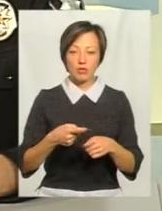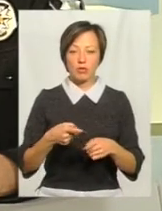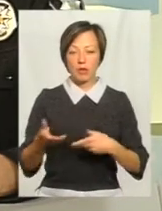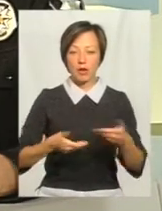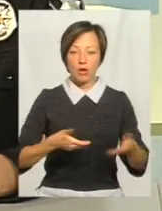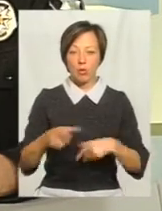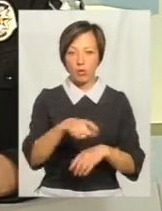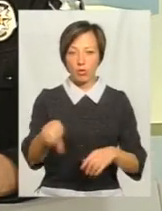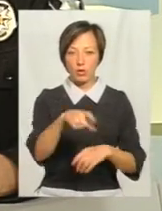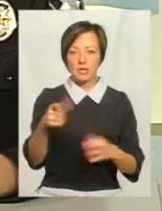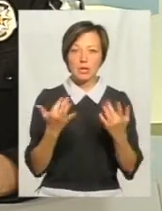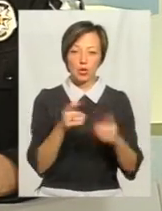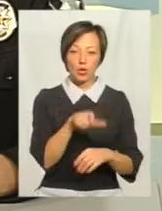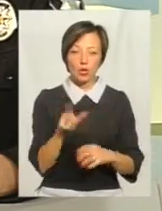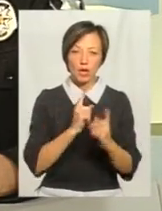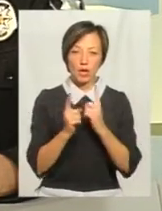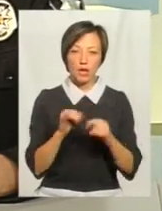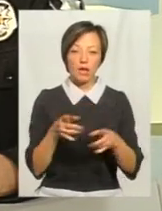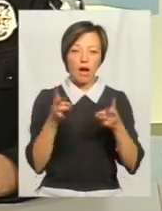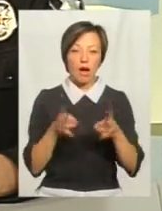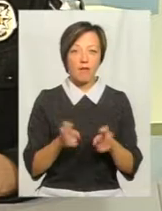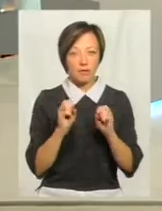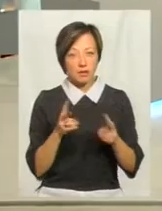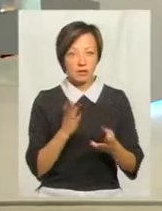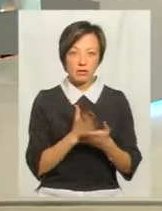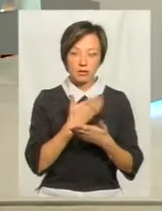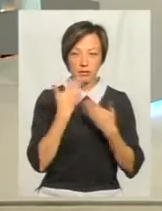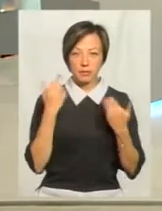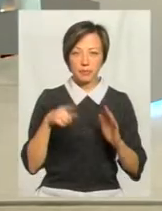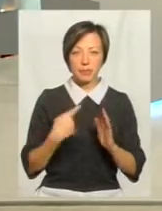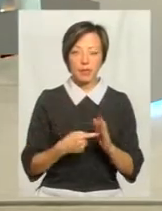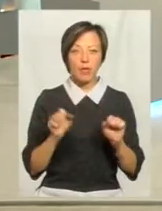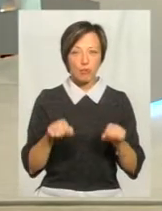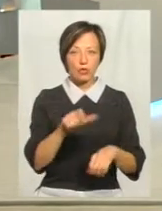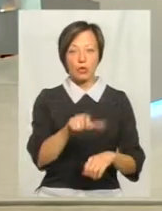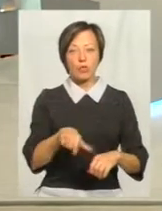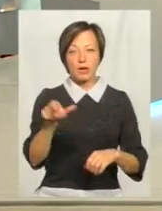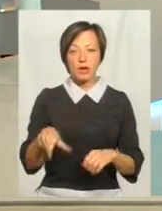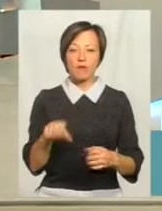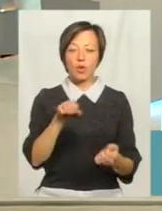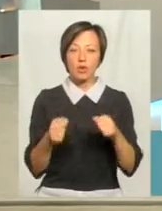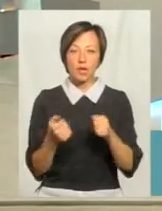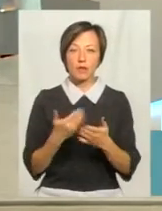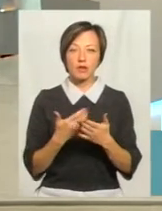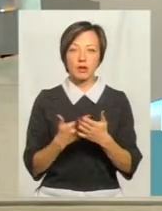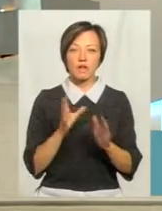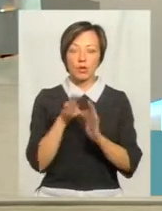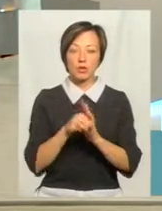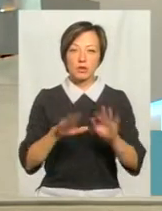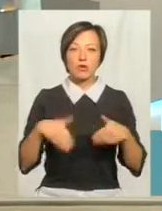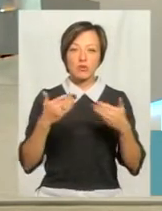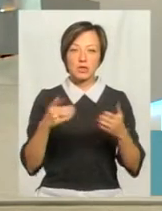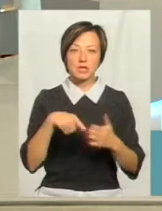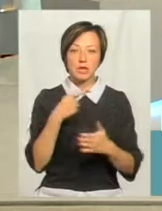переходить, значить. І аварійність, в тому числі, враховується. А можуть громадяни, от водії, як ми почули, вносити свої